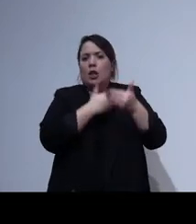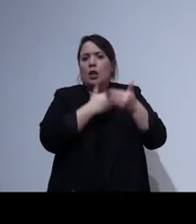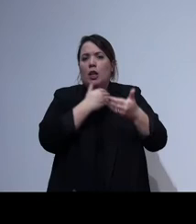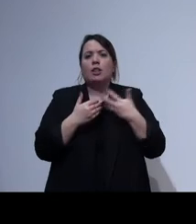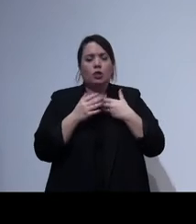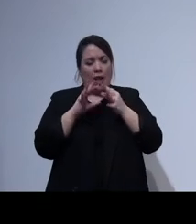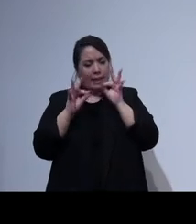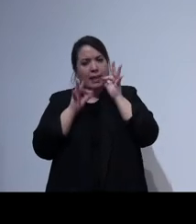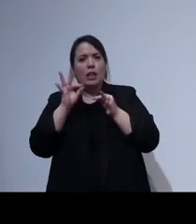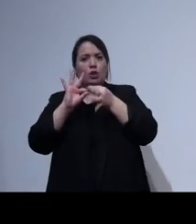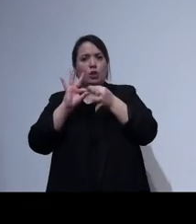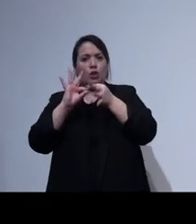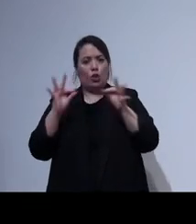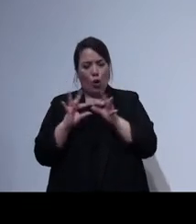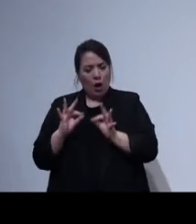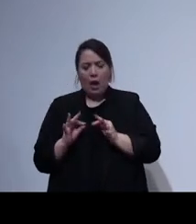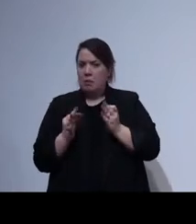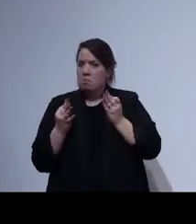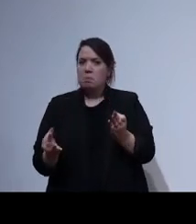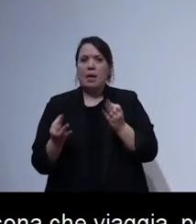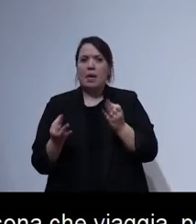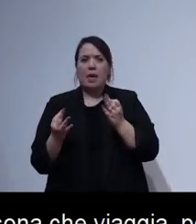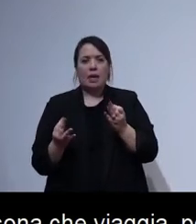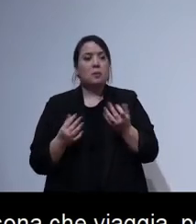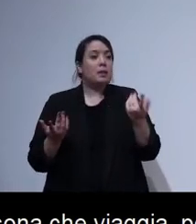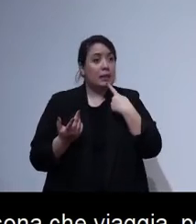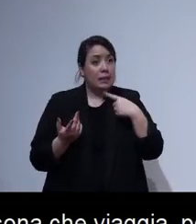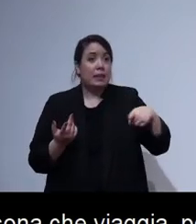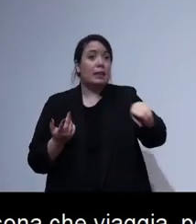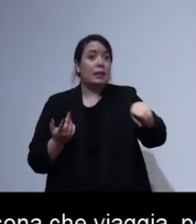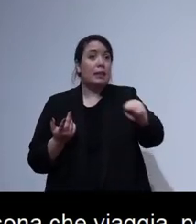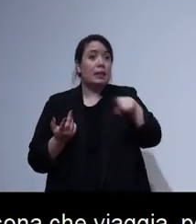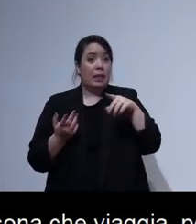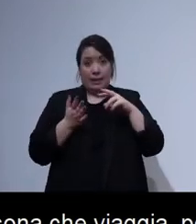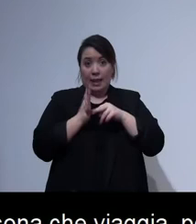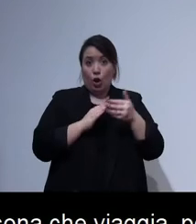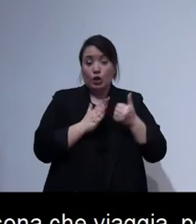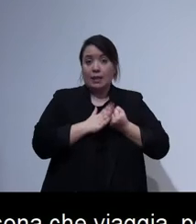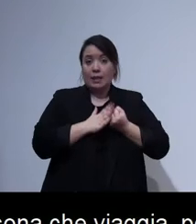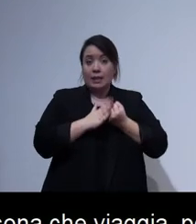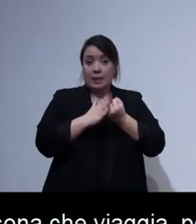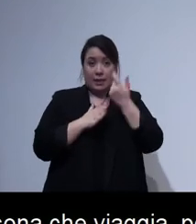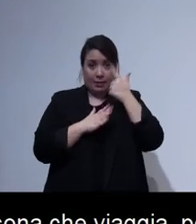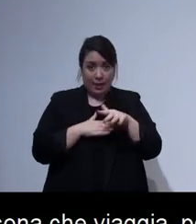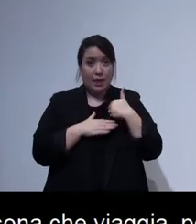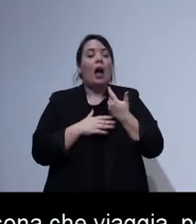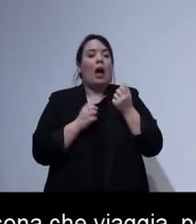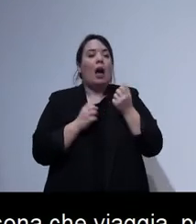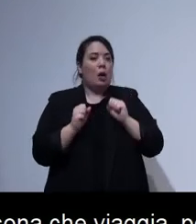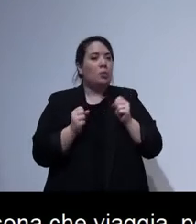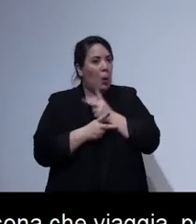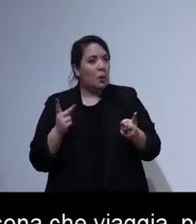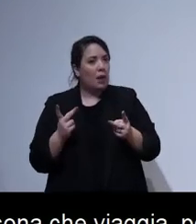veramente ben fatti vi invito per quelli che sanno utilizzare le tecnologie assistive gli iscriveri anche a provarla e a